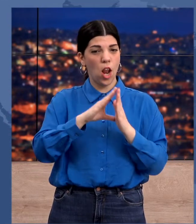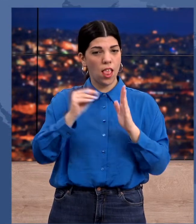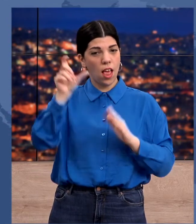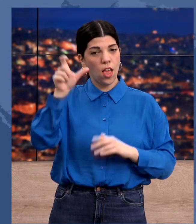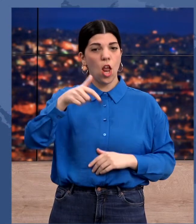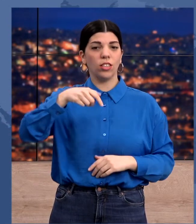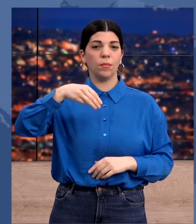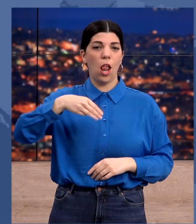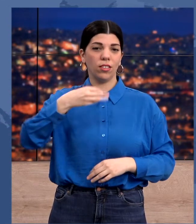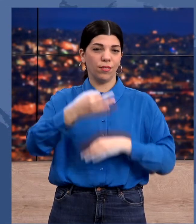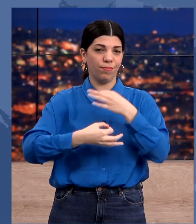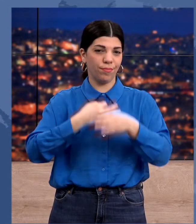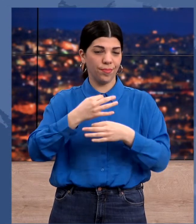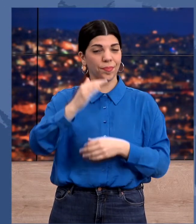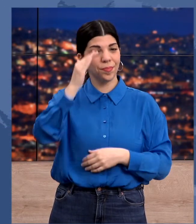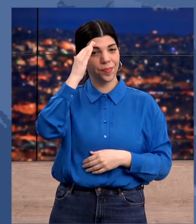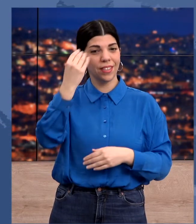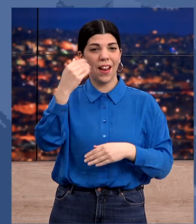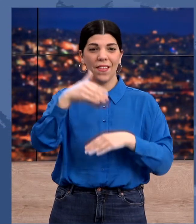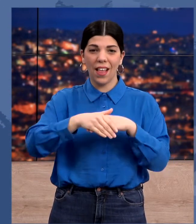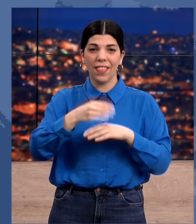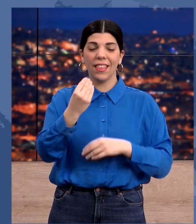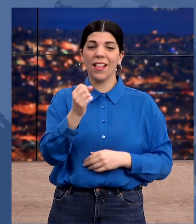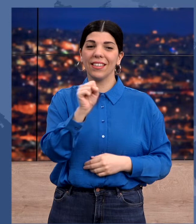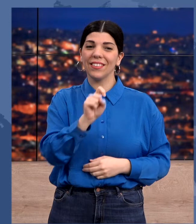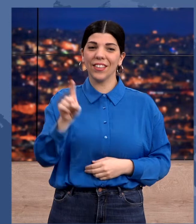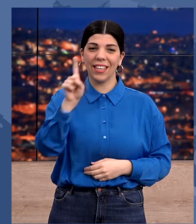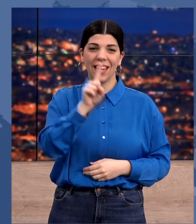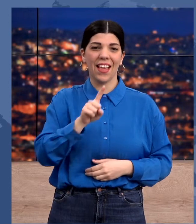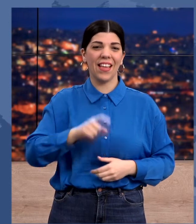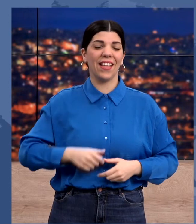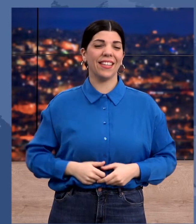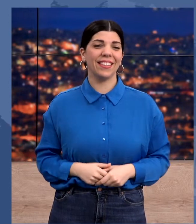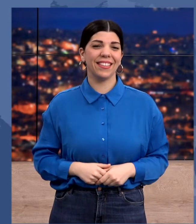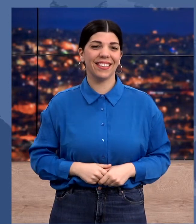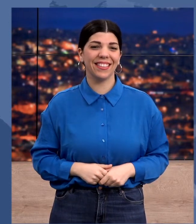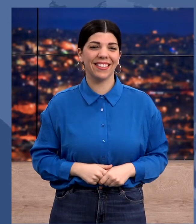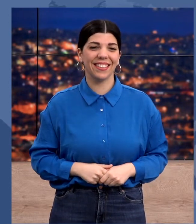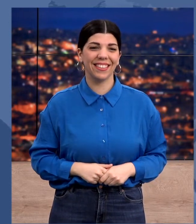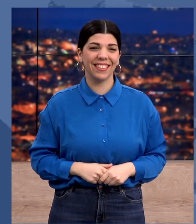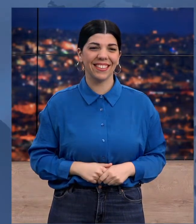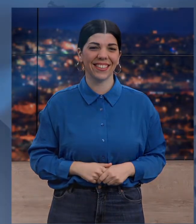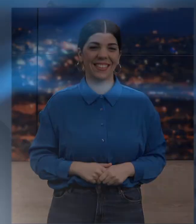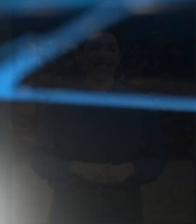στο κεντρικό Δελτίο Ειδήσεων του Κόντρα στις 10 με το Γιώργο Μελιγκόνη. Καλό σας βράδυ.